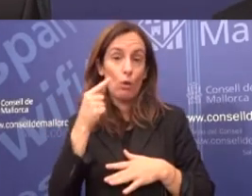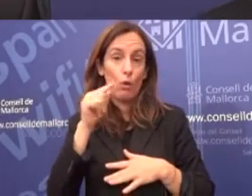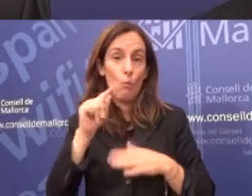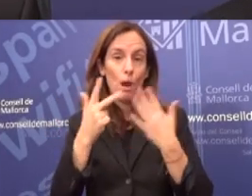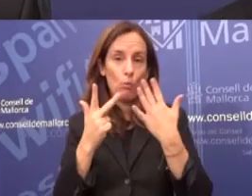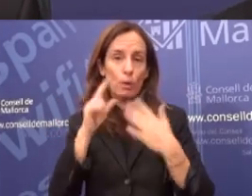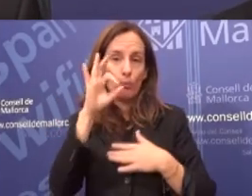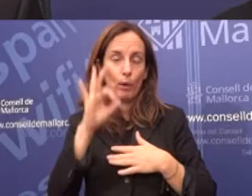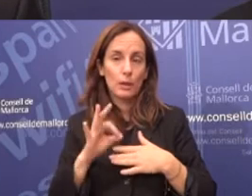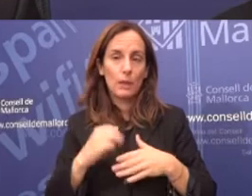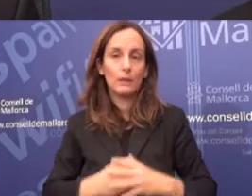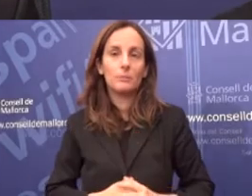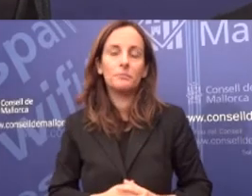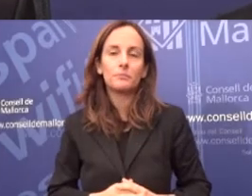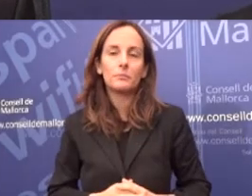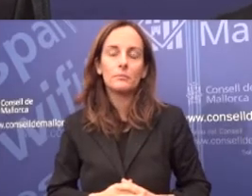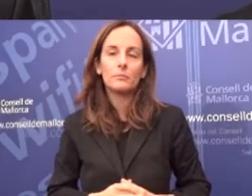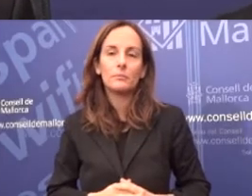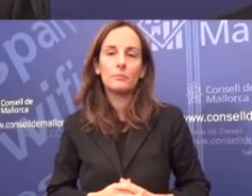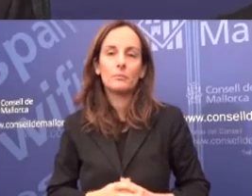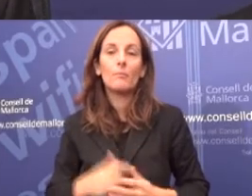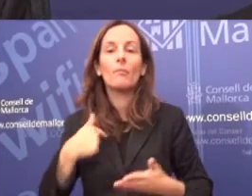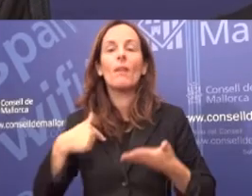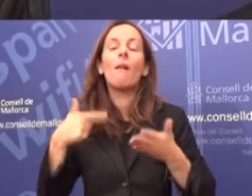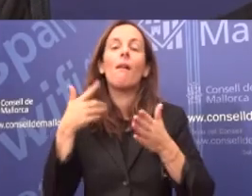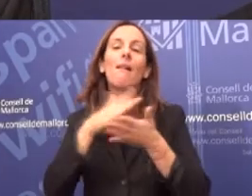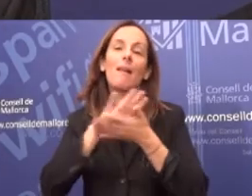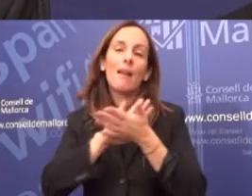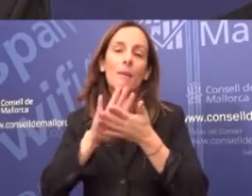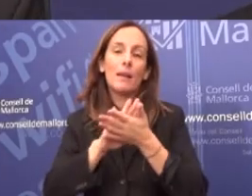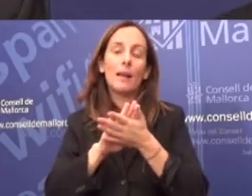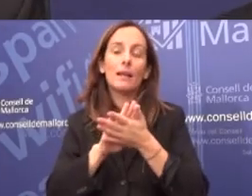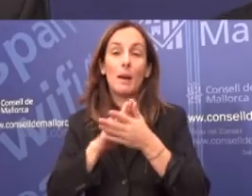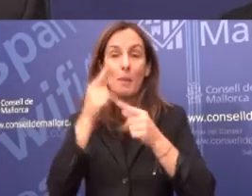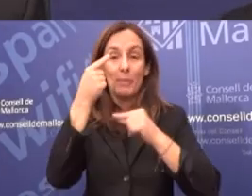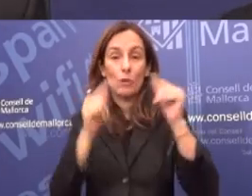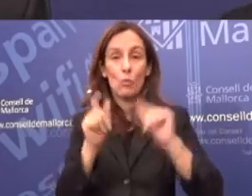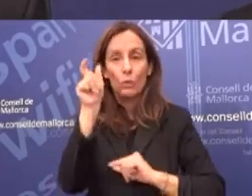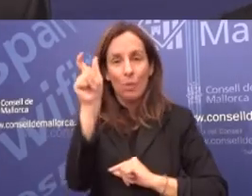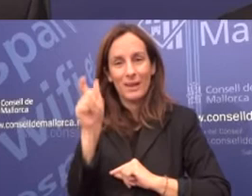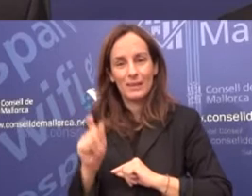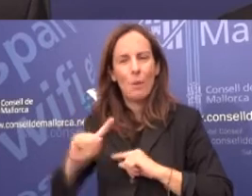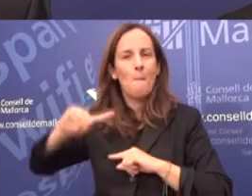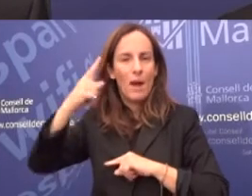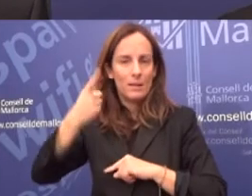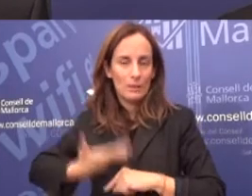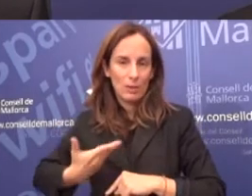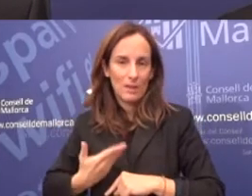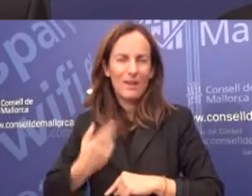,8%. Jo passaré a xerrar de les partides més importants d'aquest pressupost, per no